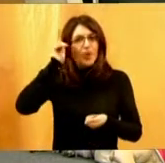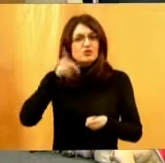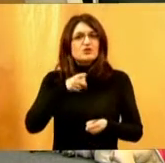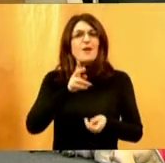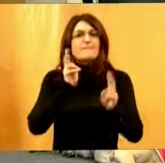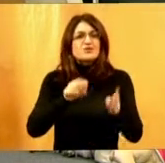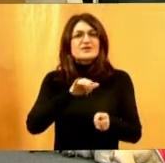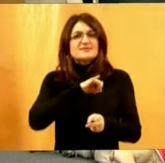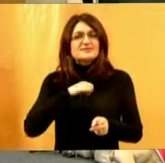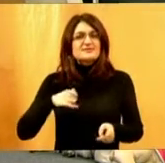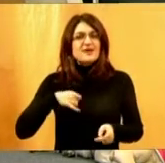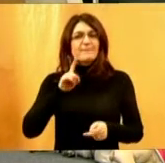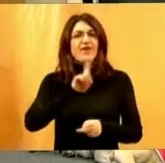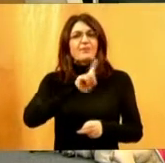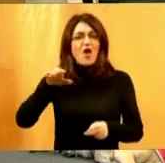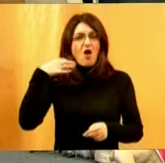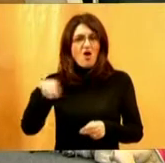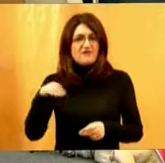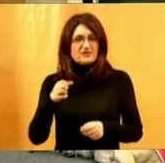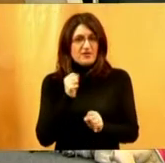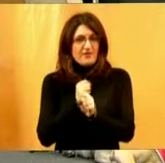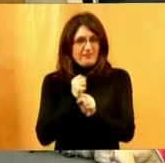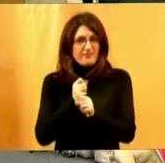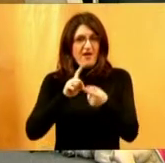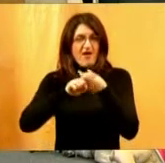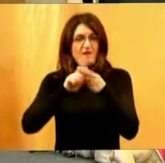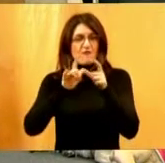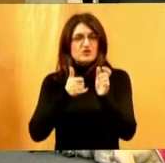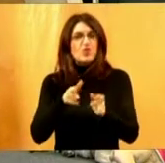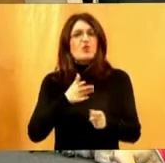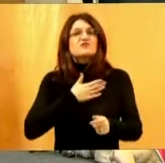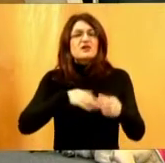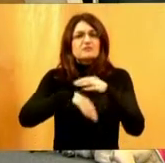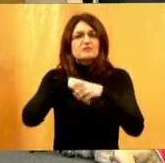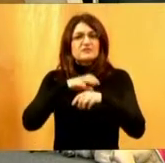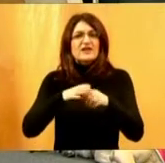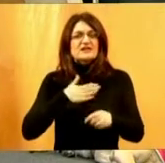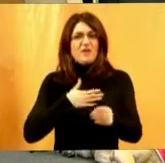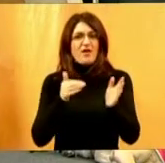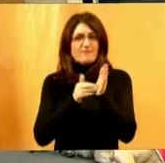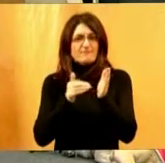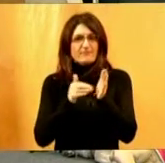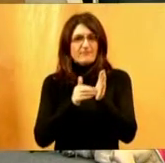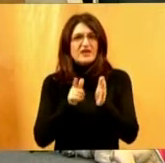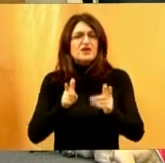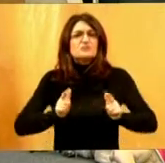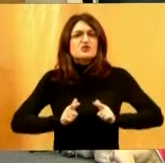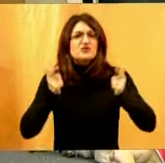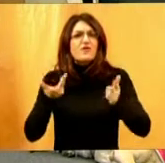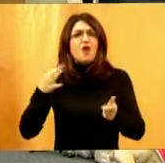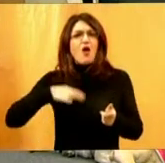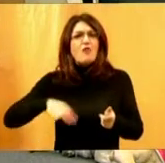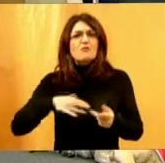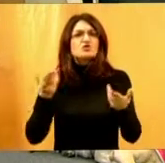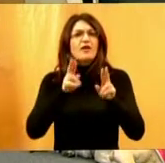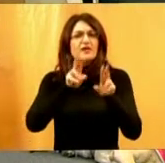samostalno i neovisno funkcionirati uz odavoljenju vlastitih potreba i izvršenju svakodnevnih životnih obveza